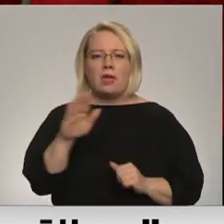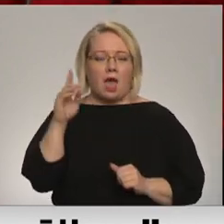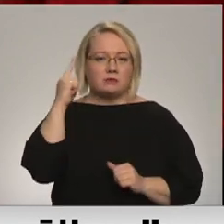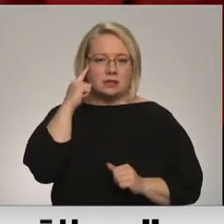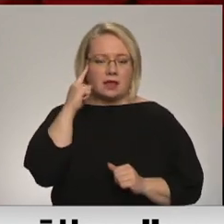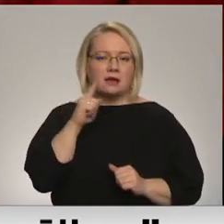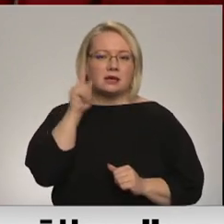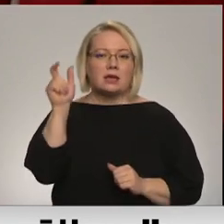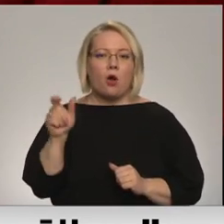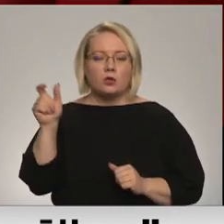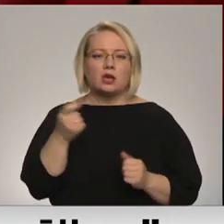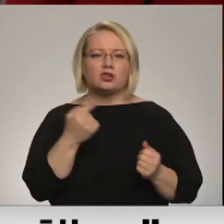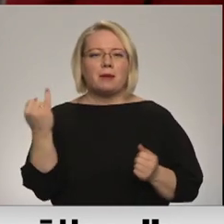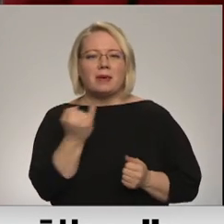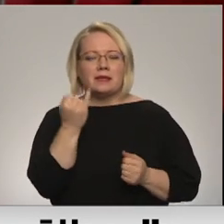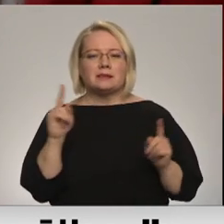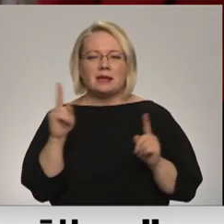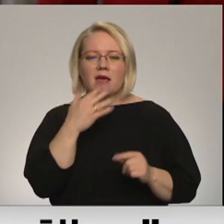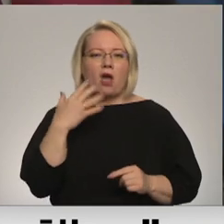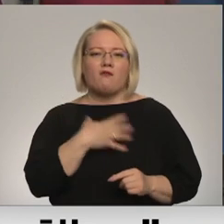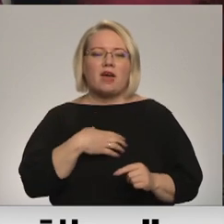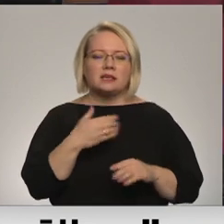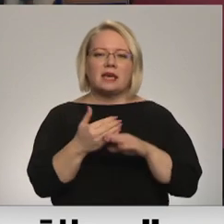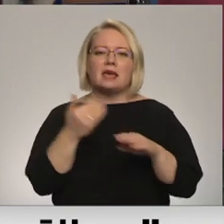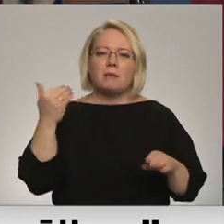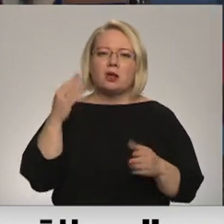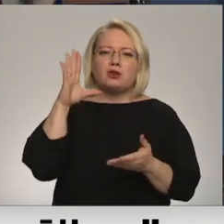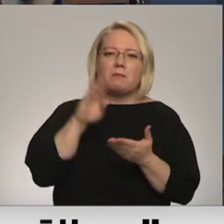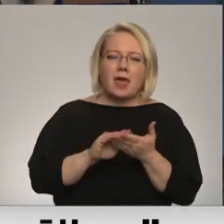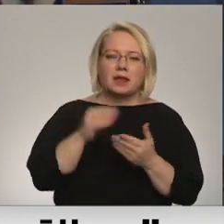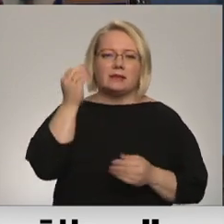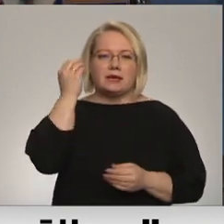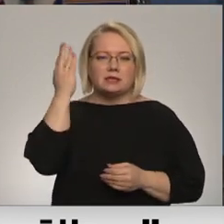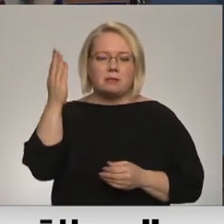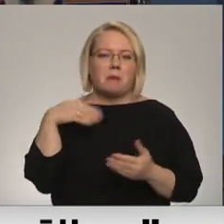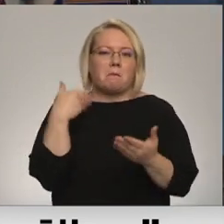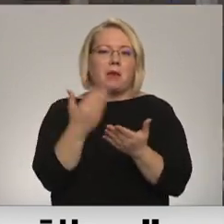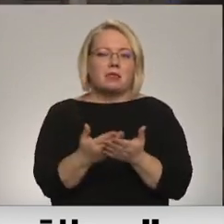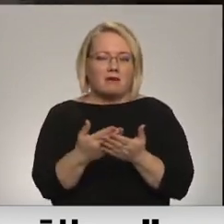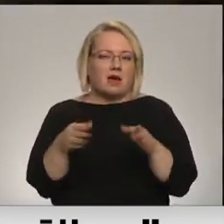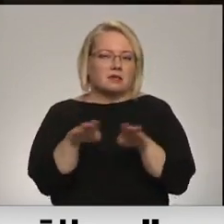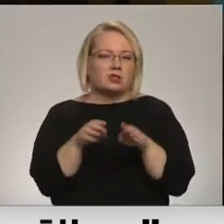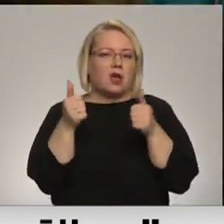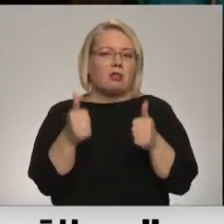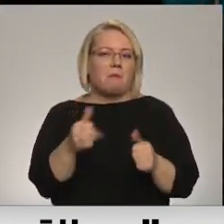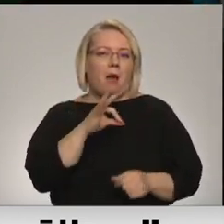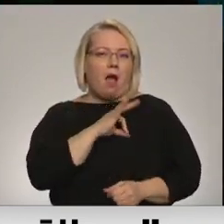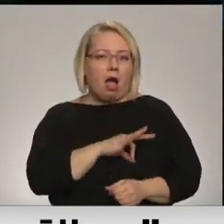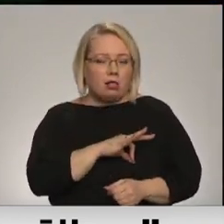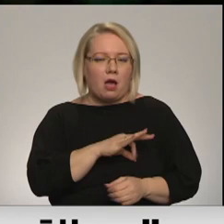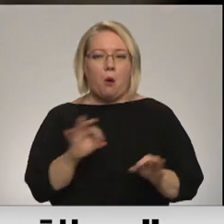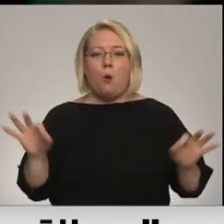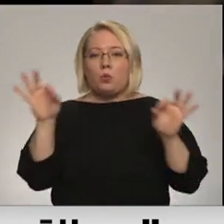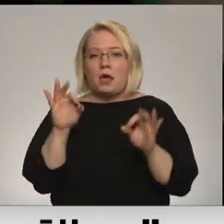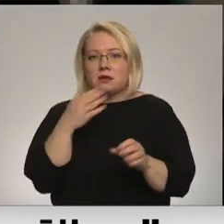Jauniešus pievilina ar to, ka nav vajadzīgi iepriekšēja pieredze un izglītība. Tiek piedāvāt salīdzinoši labs atalgojums un it kā